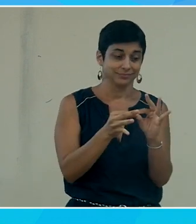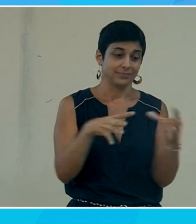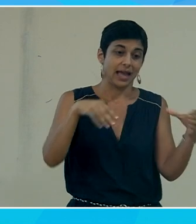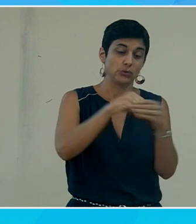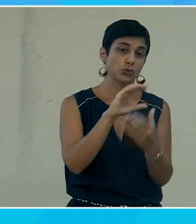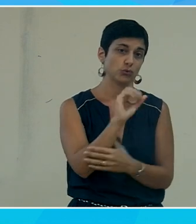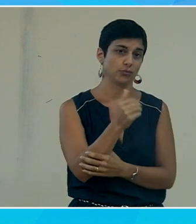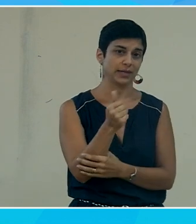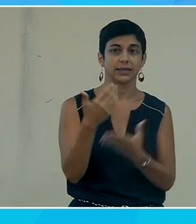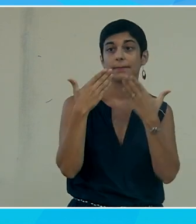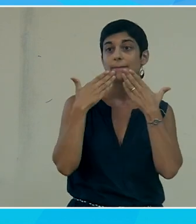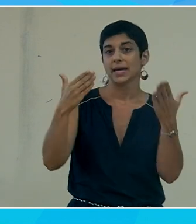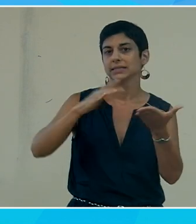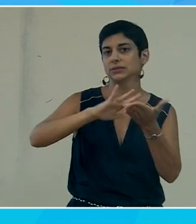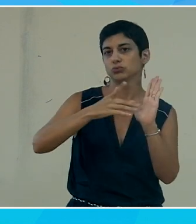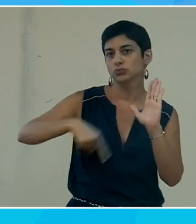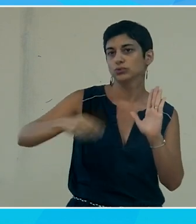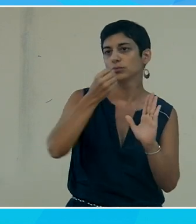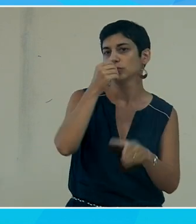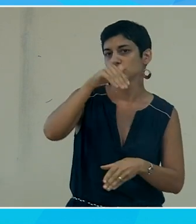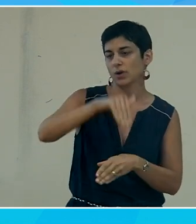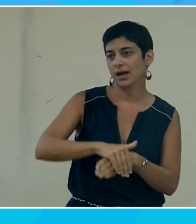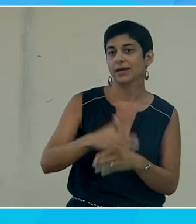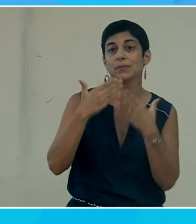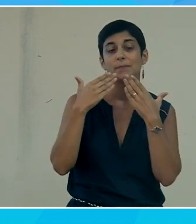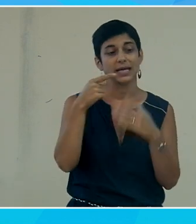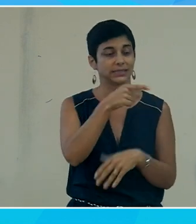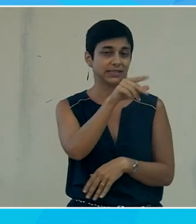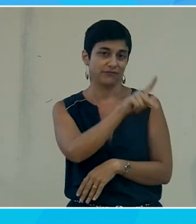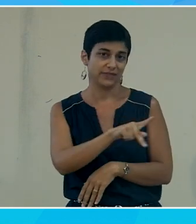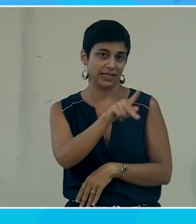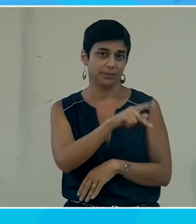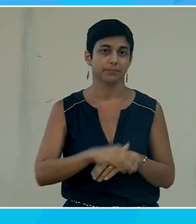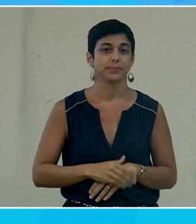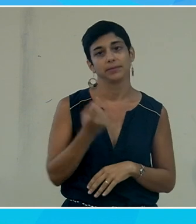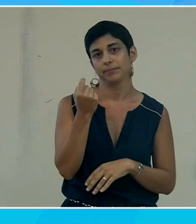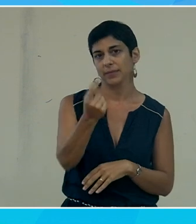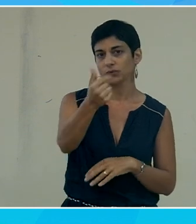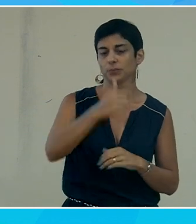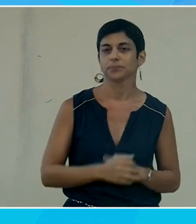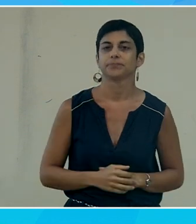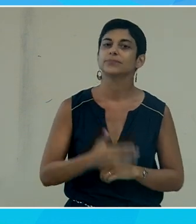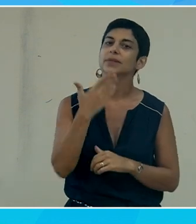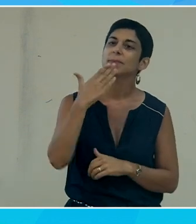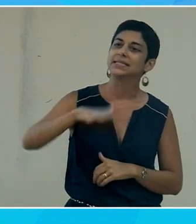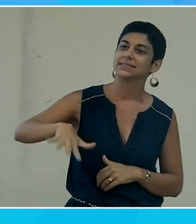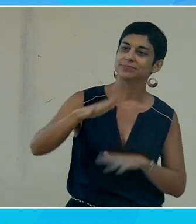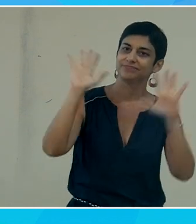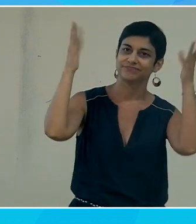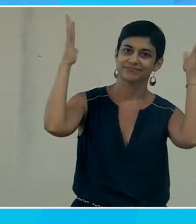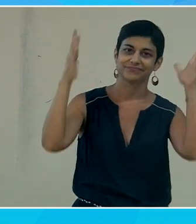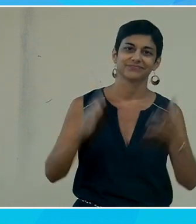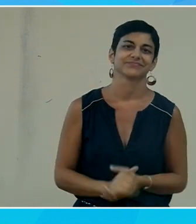voilà merci à tous bonne soirée merci à toi Philippe et à très bientôt merci à vous merci à